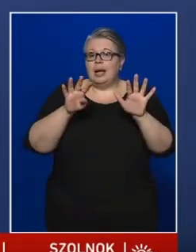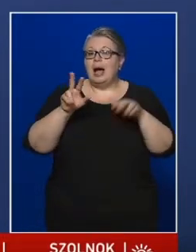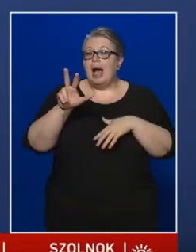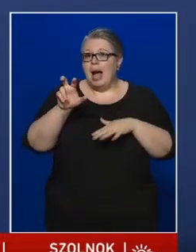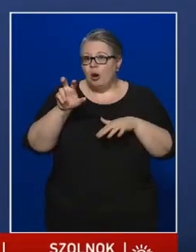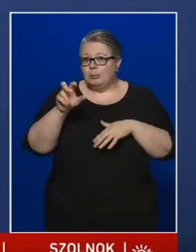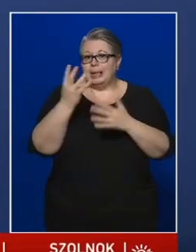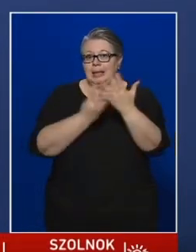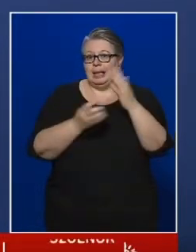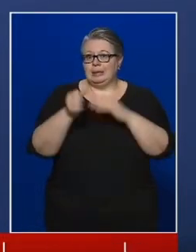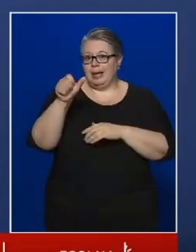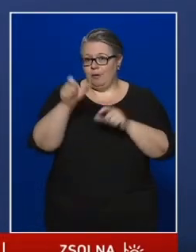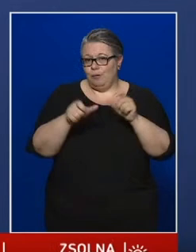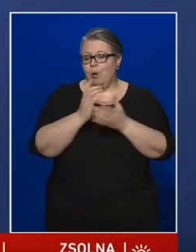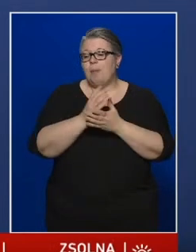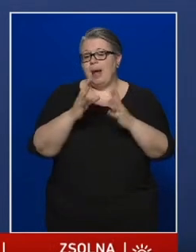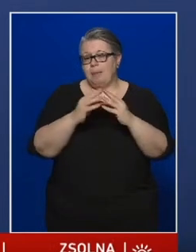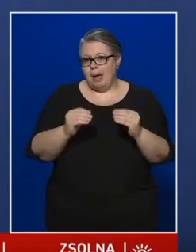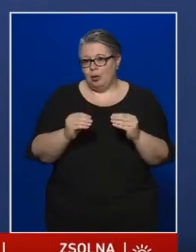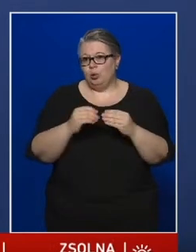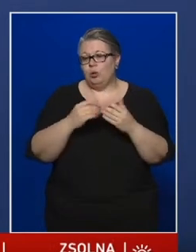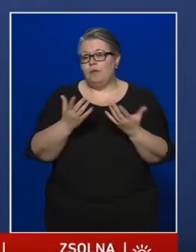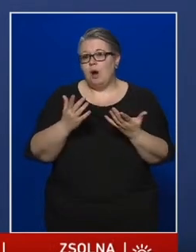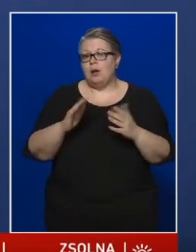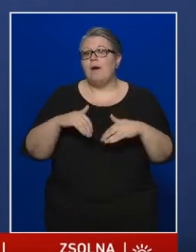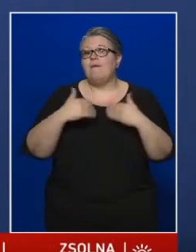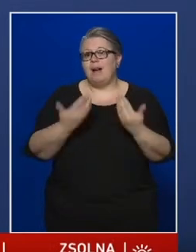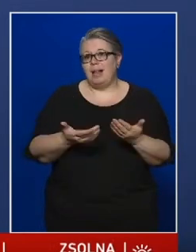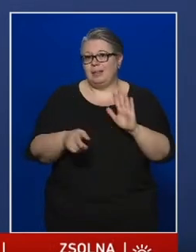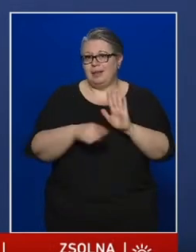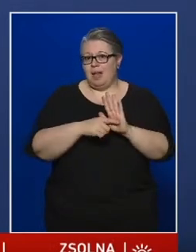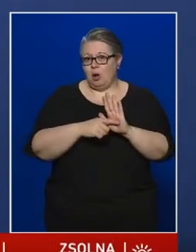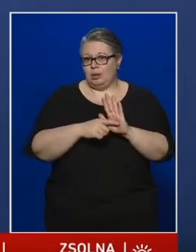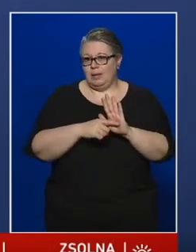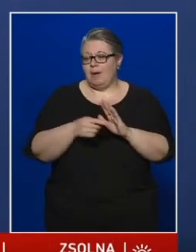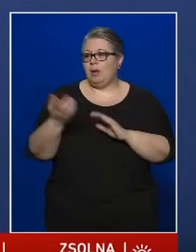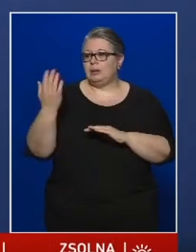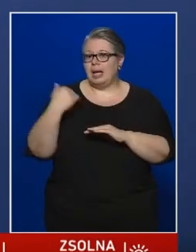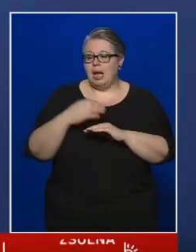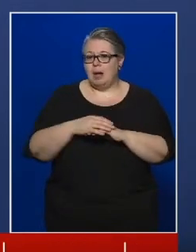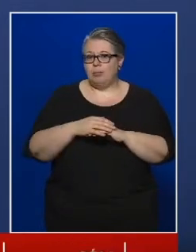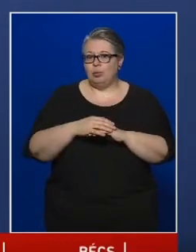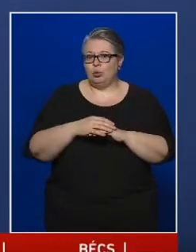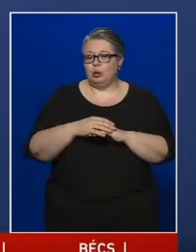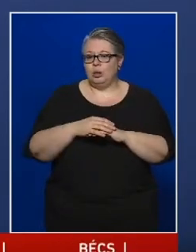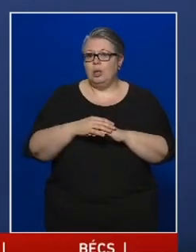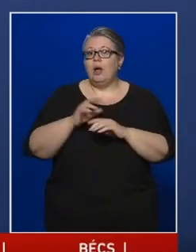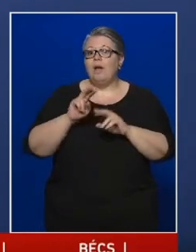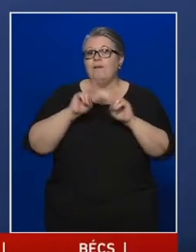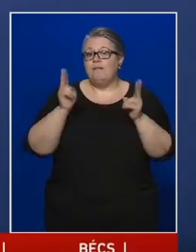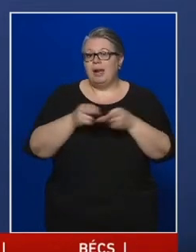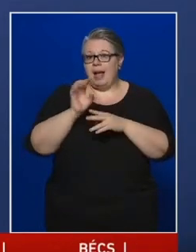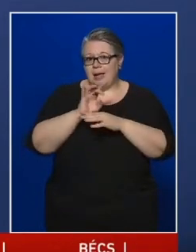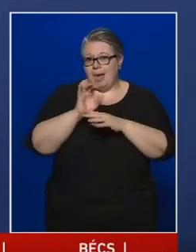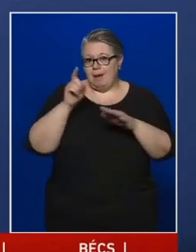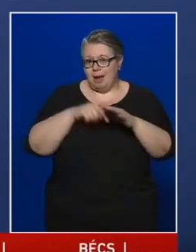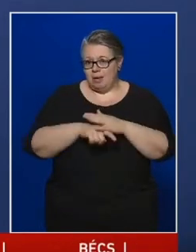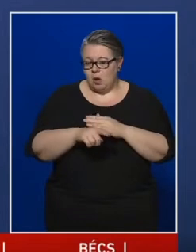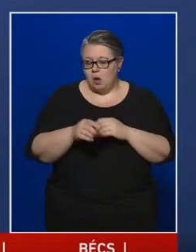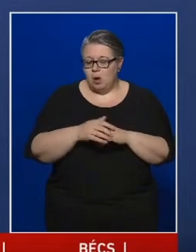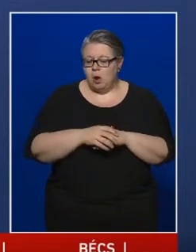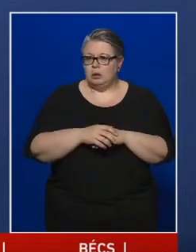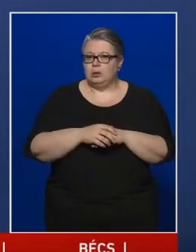fő gyógyult meg, illetve vált negatívvá az elmúlt pandémia időszaka alatt.